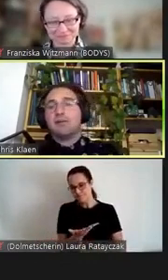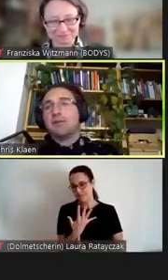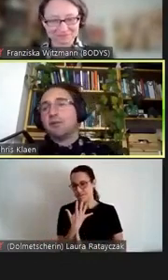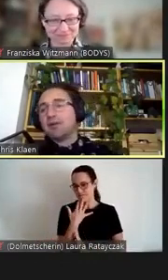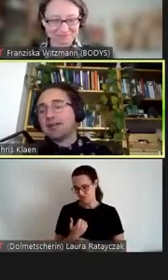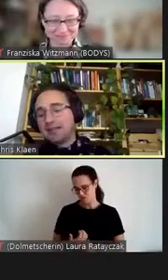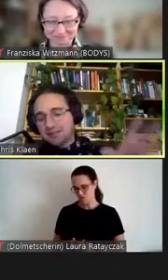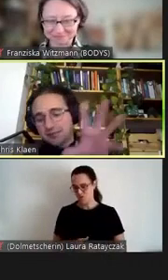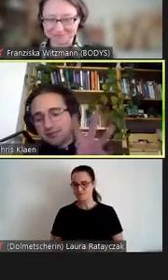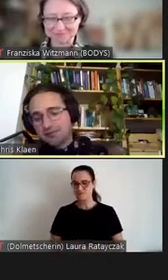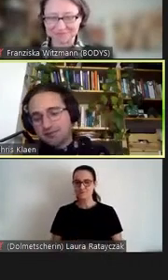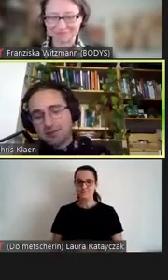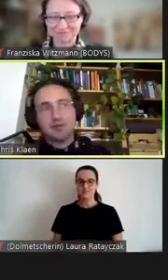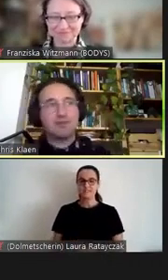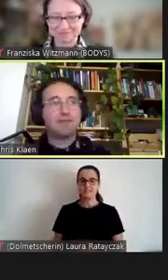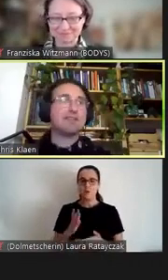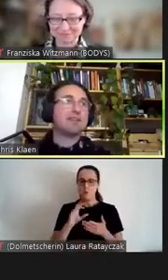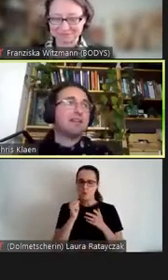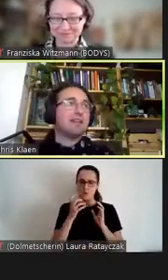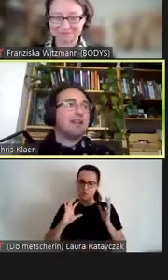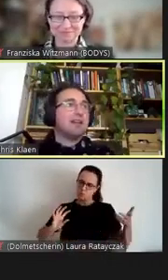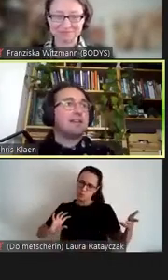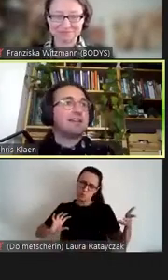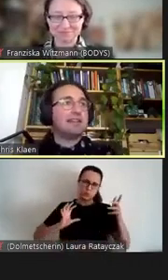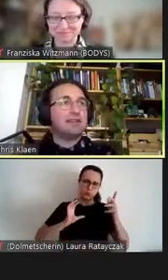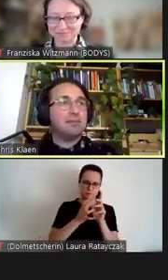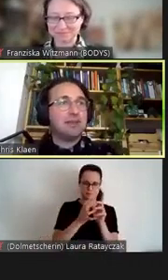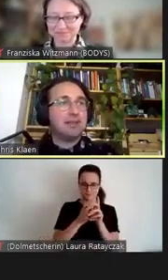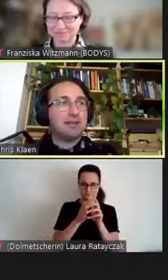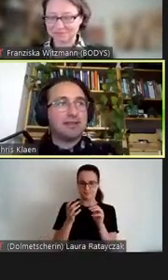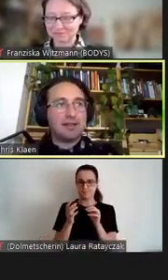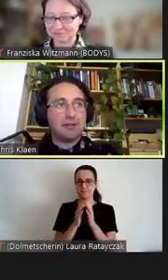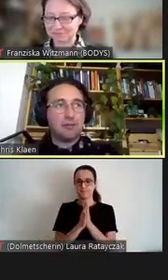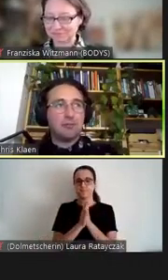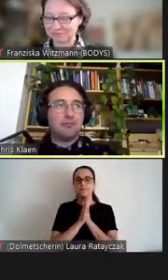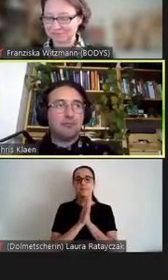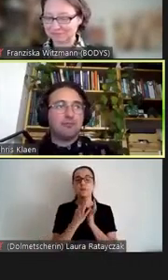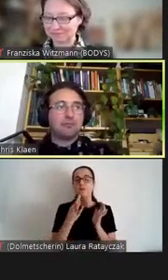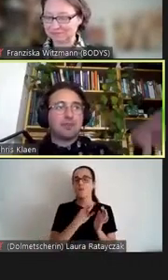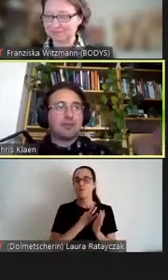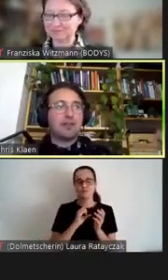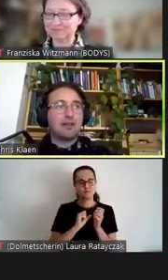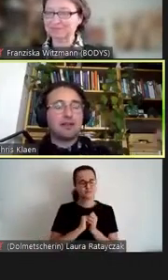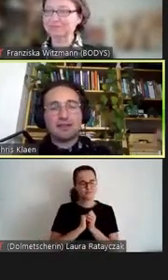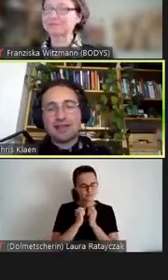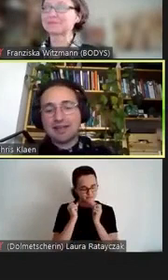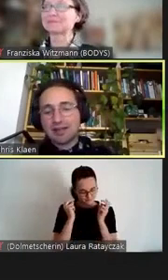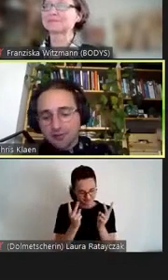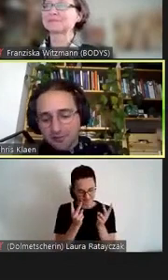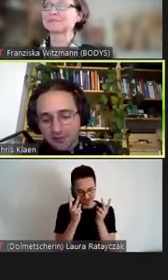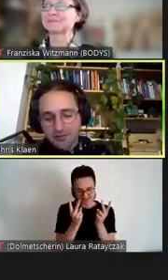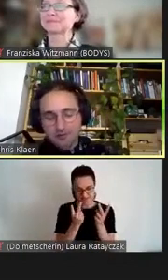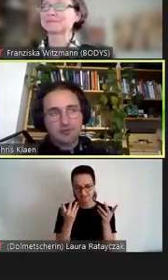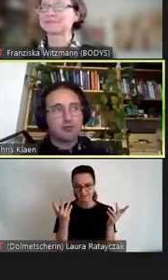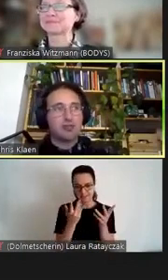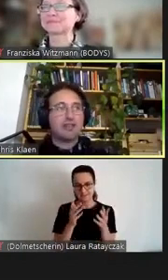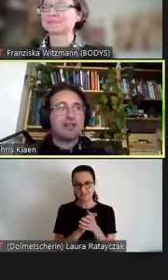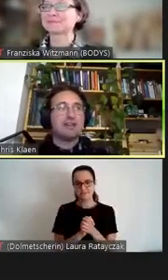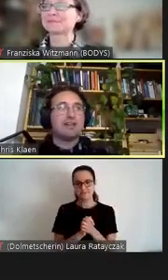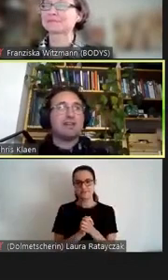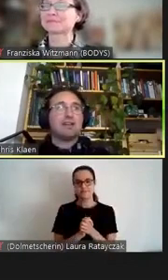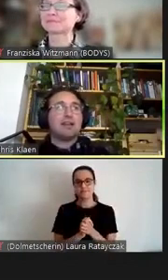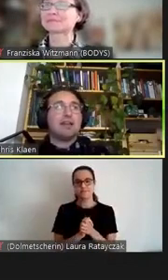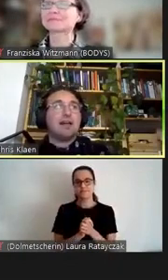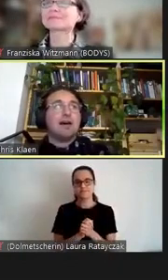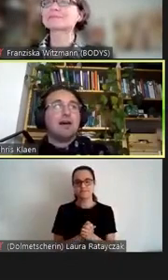Nochmal ganz kurz zusammengefasst, es geht mir darum, die Herausforderung zu